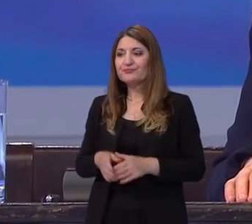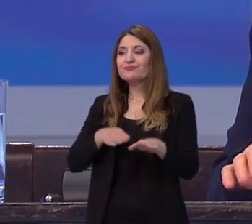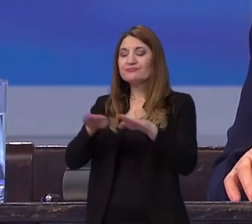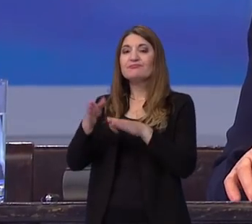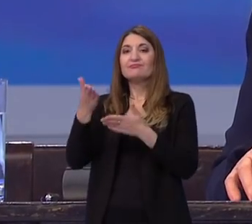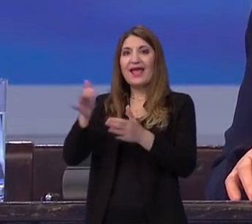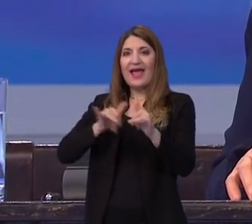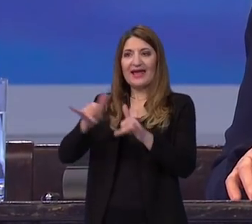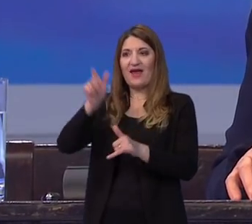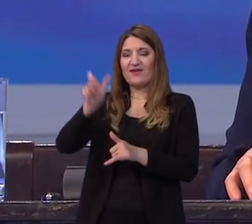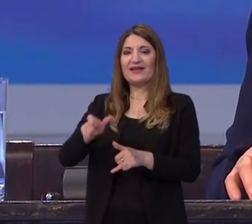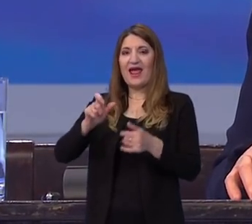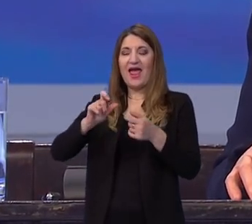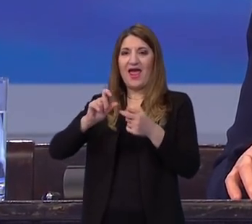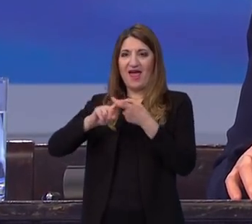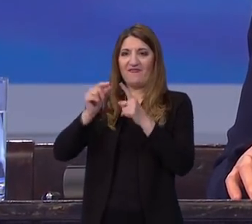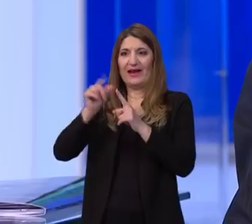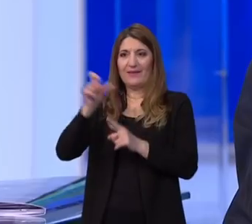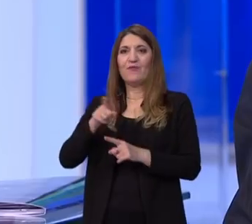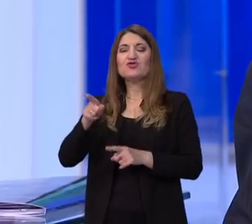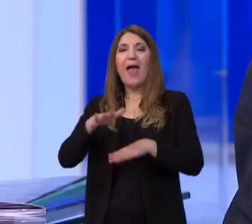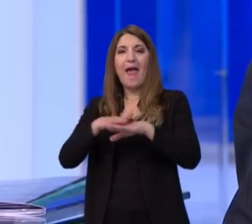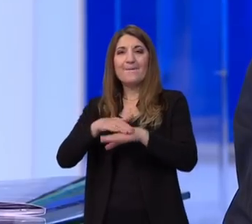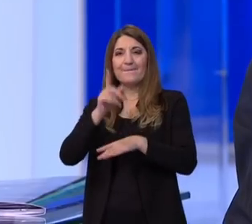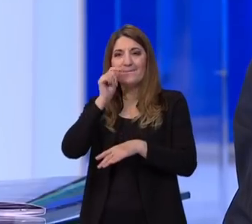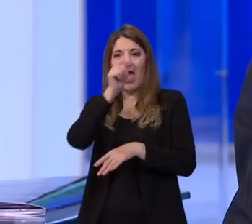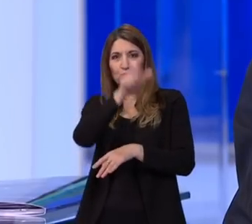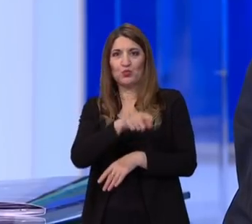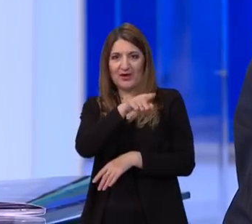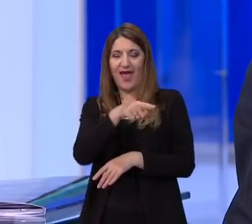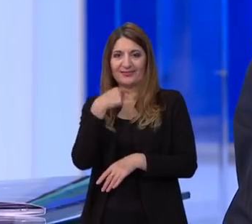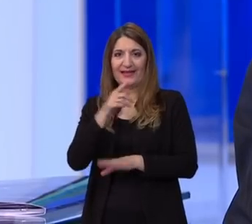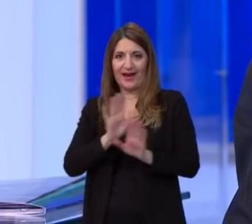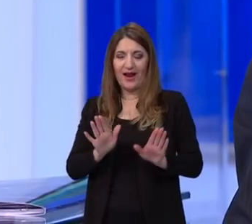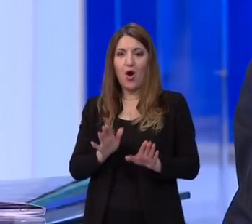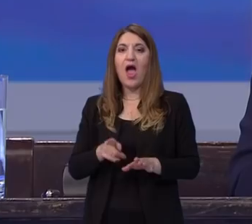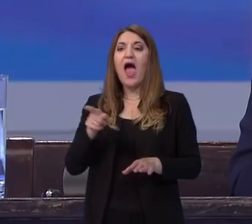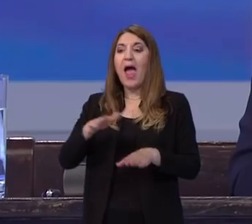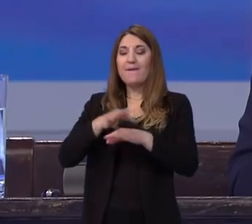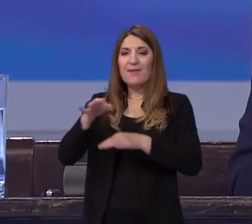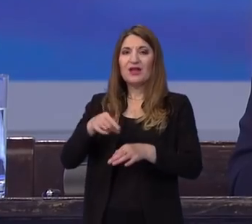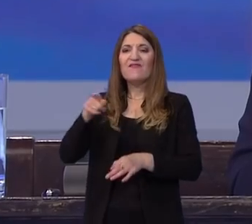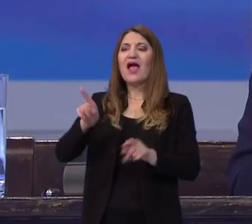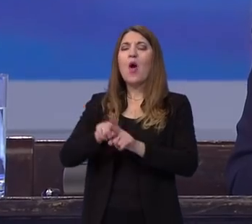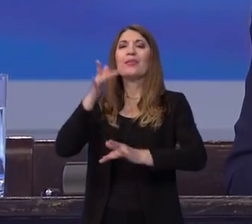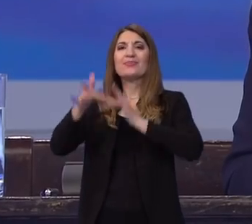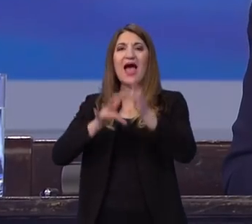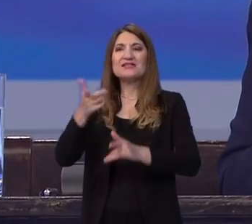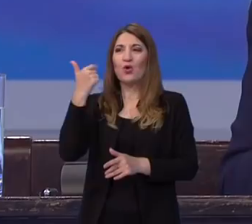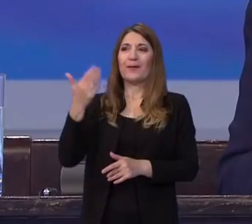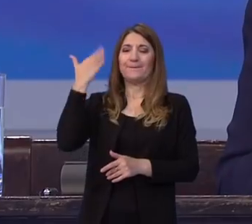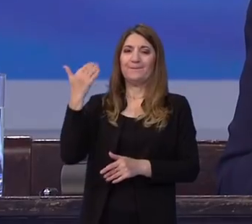maturant Gordon je rekao svoje. Međutim, matura, vi ste naslijedili ovakav sustav mature,